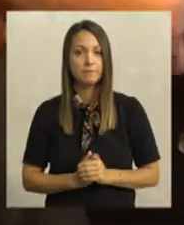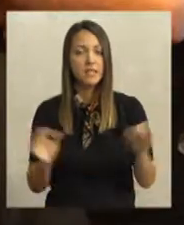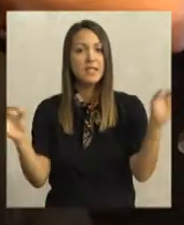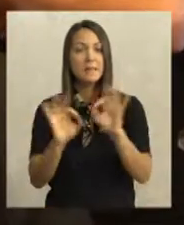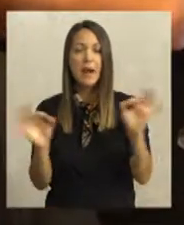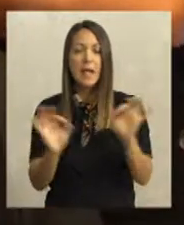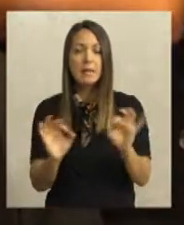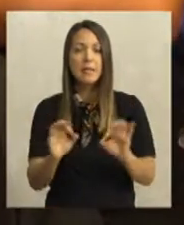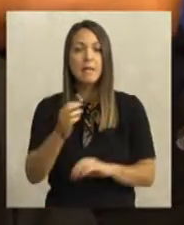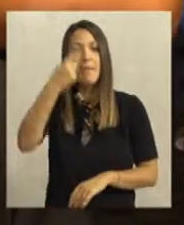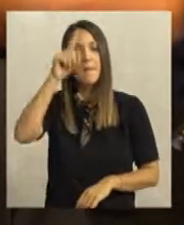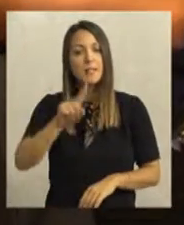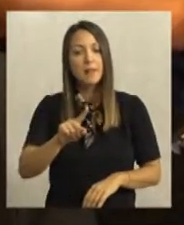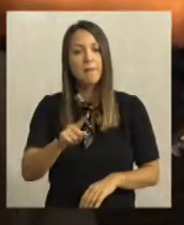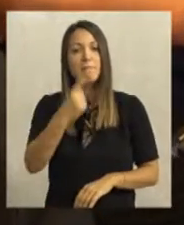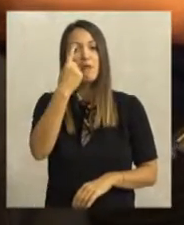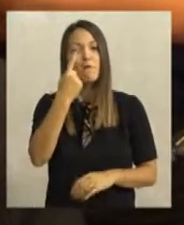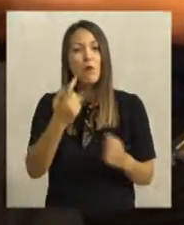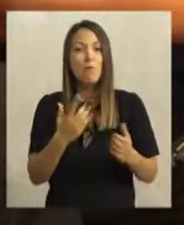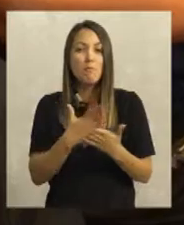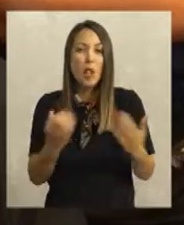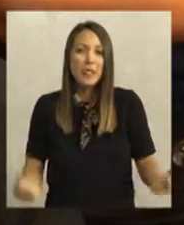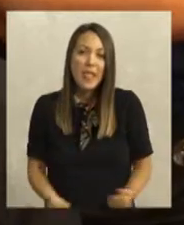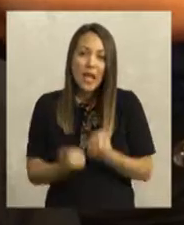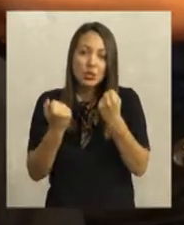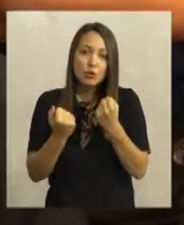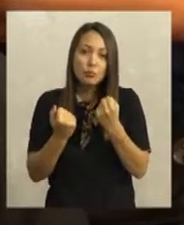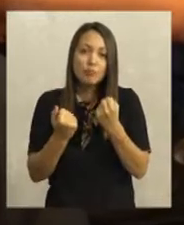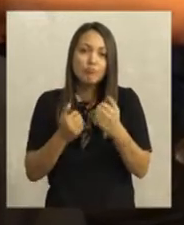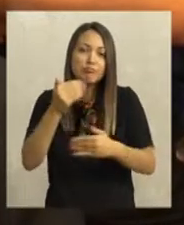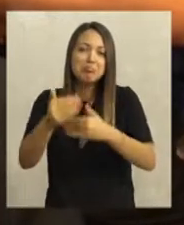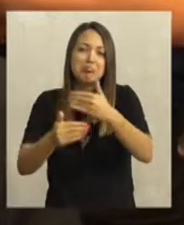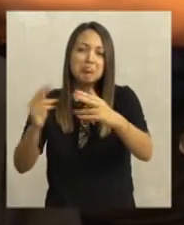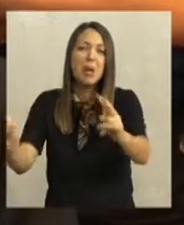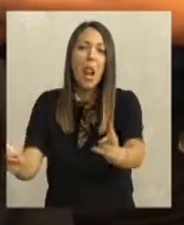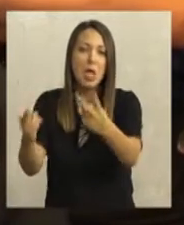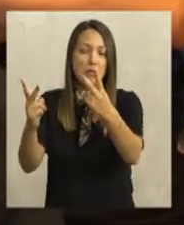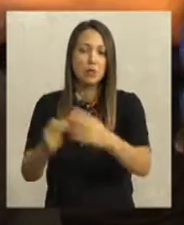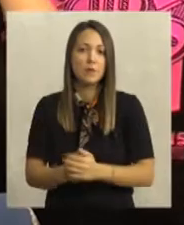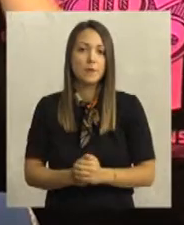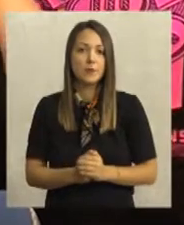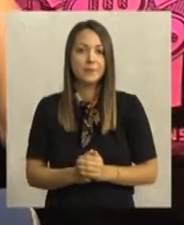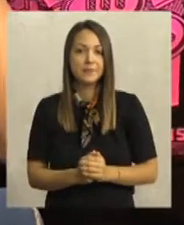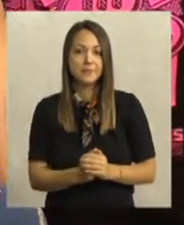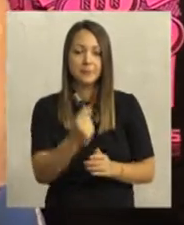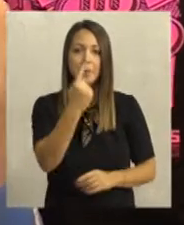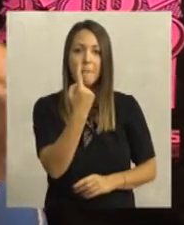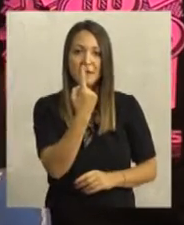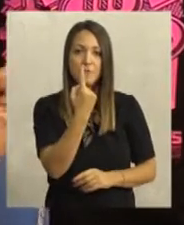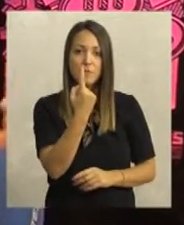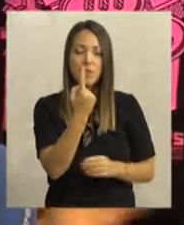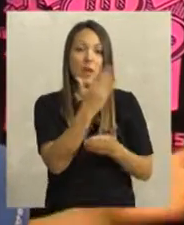Spremili smo sa prilike mesec dana, prvo nam je bilo teško pa nam je postajalo sve lakše. Prvo smo